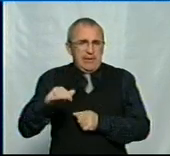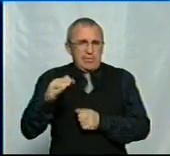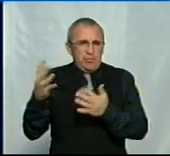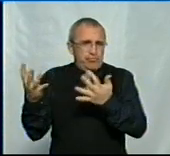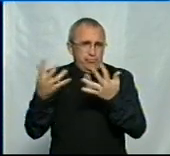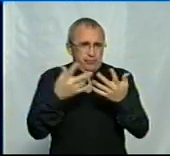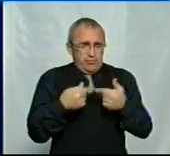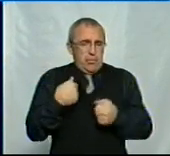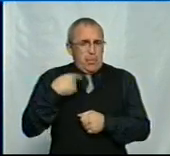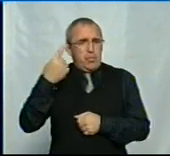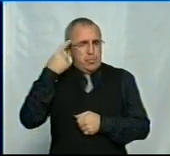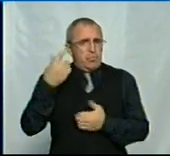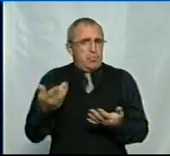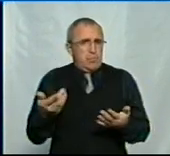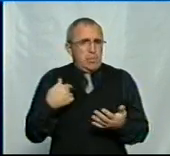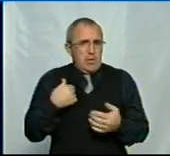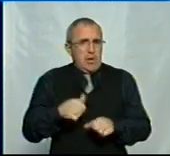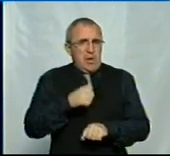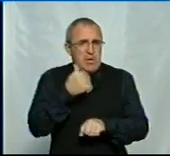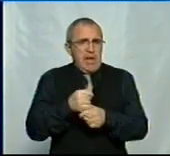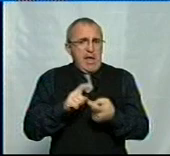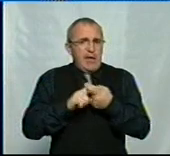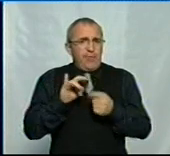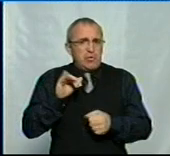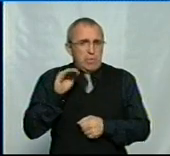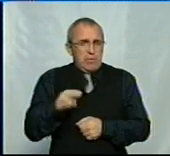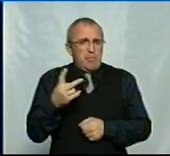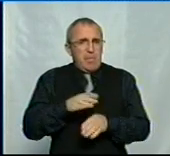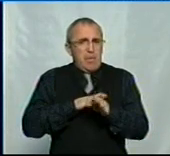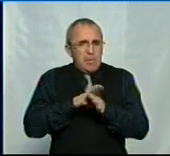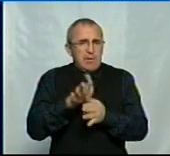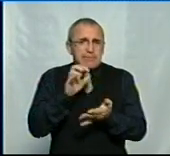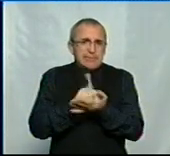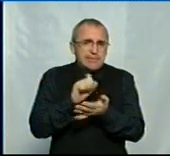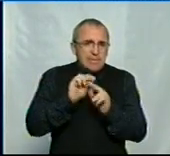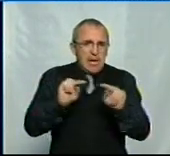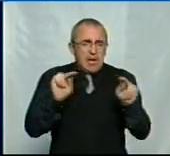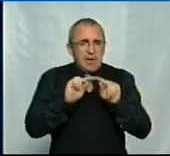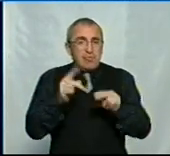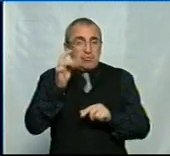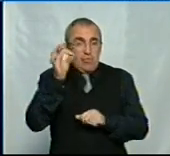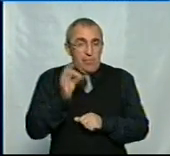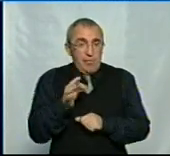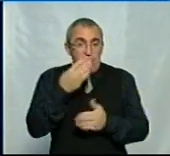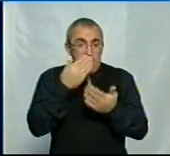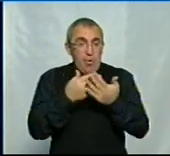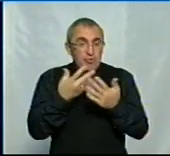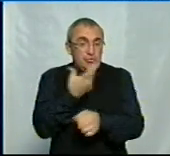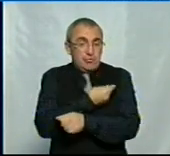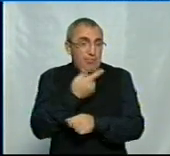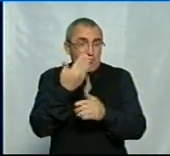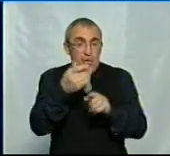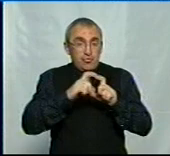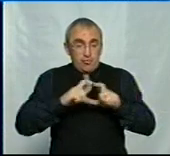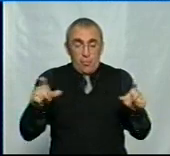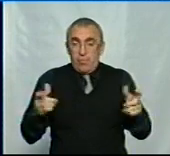я ж думаю, я ж головний інфекціоніст, мені ж треба провести заняття з Якщо вас не 100% показник щеплення в вашій